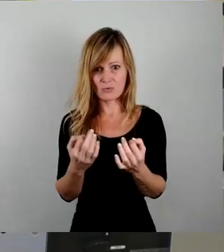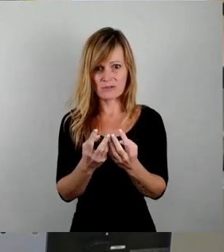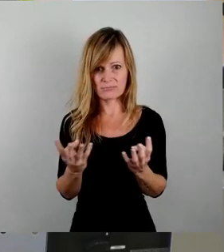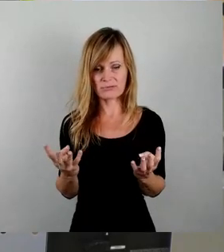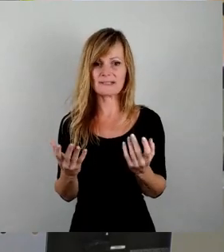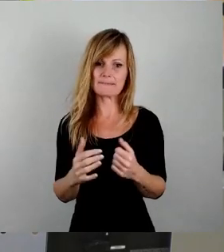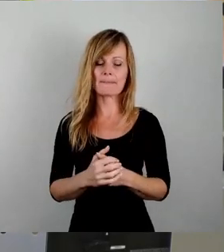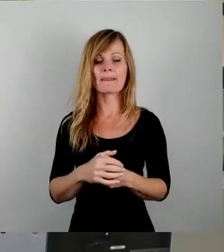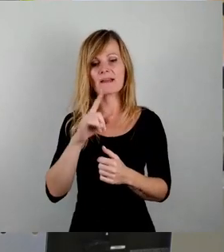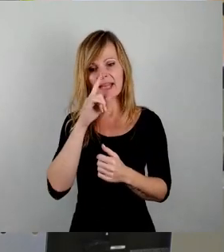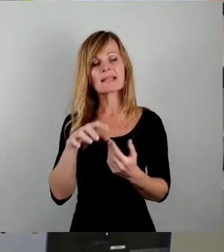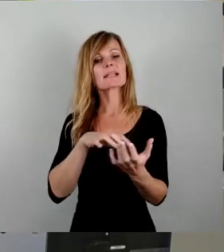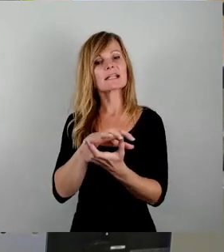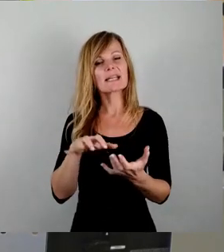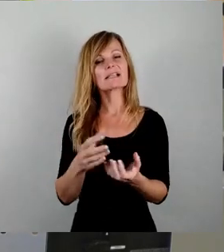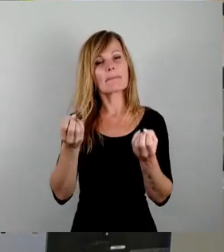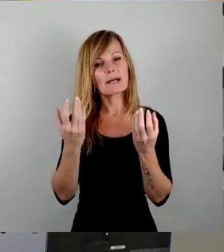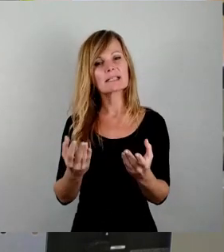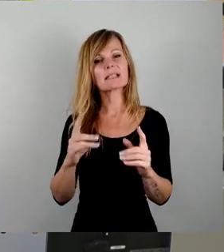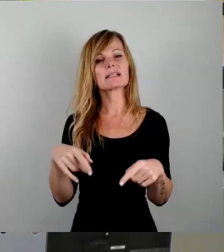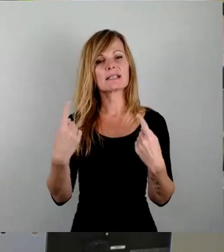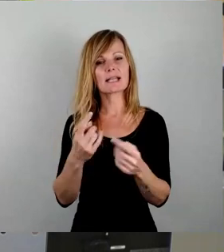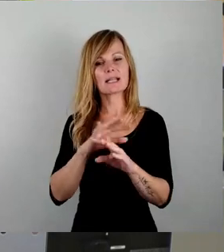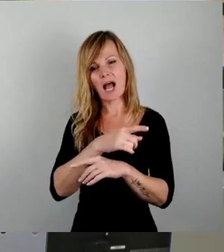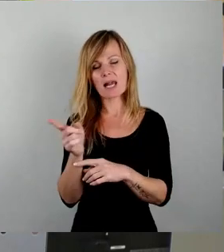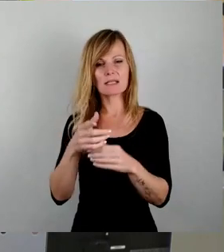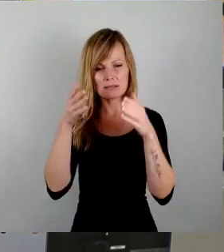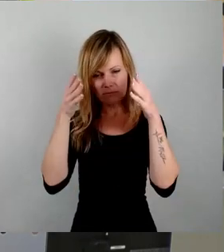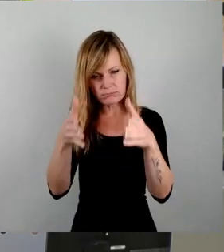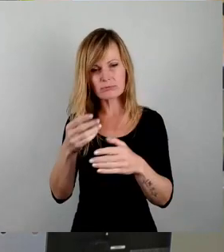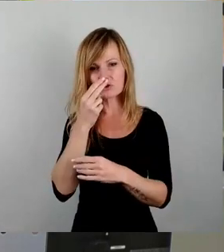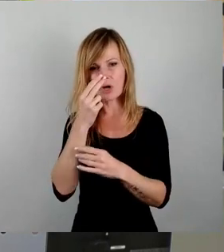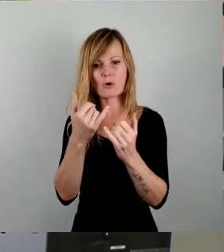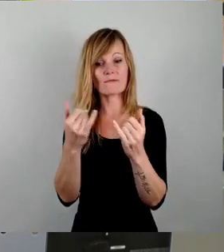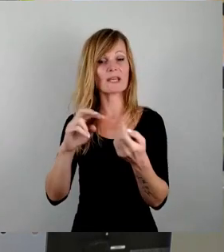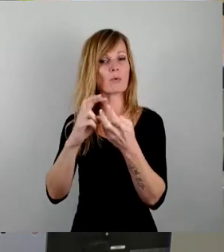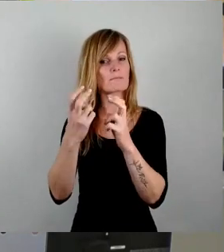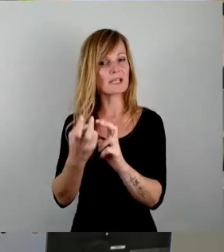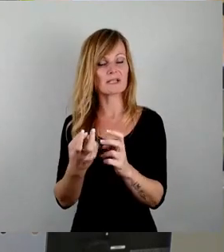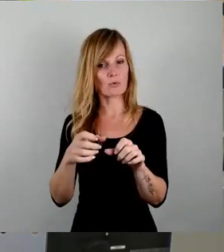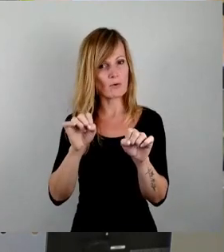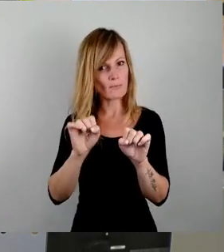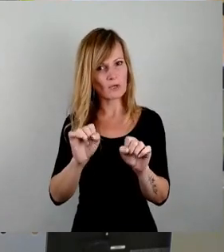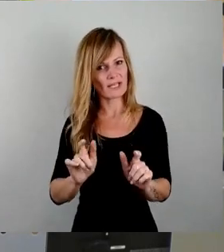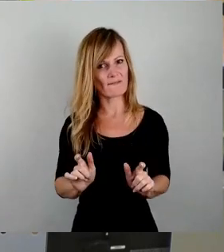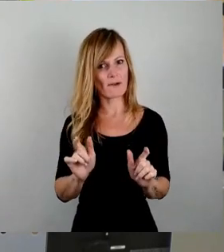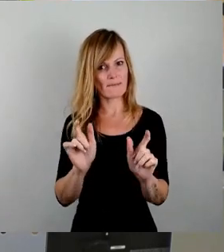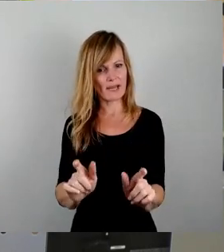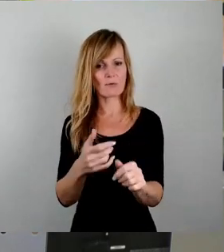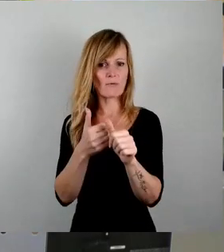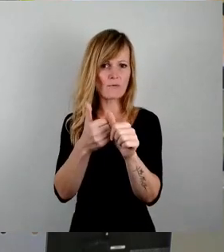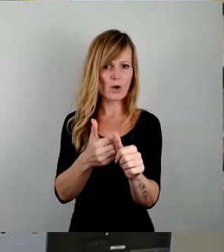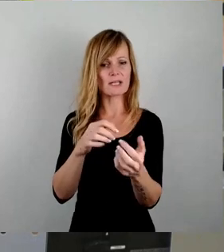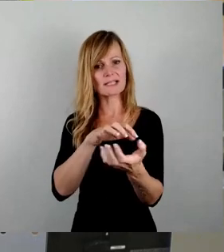Krisenereignis alles dann fokussiert war auf die Umsetzung und auf die mögliche Vermeidung von Krisenfolgen für